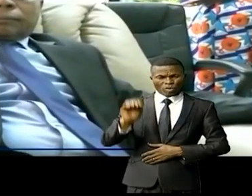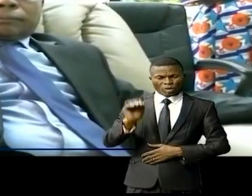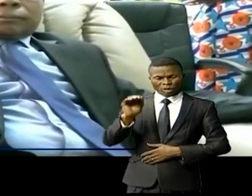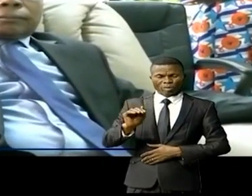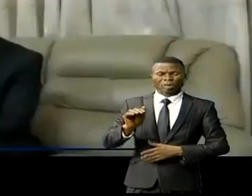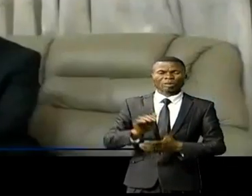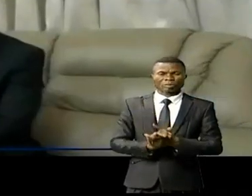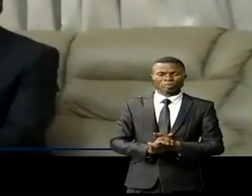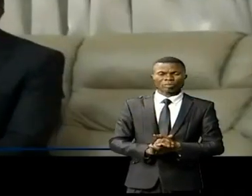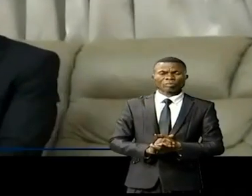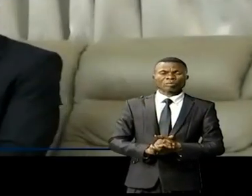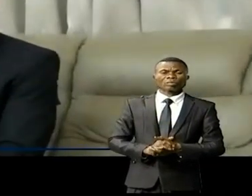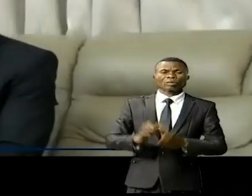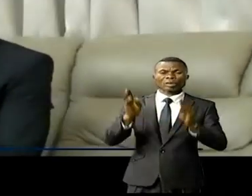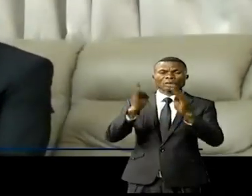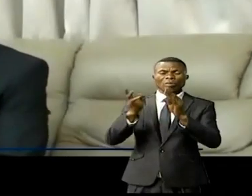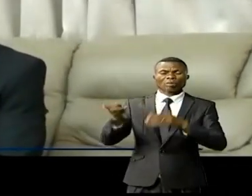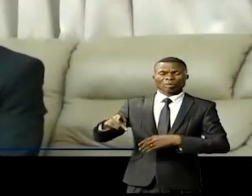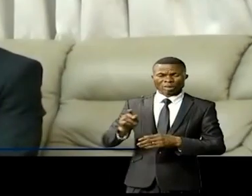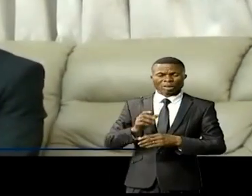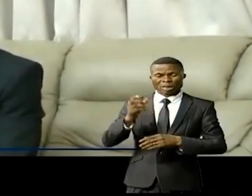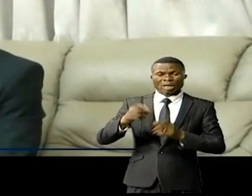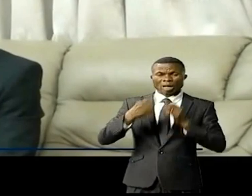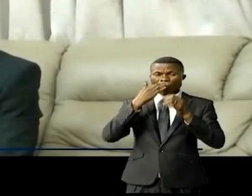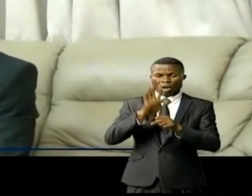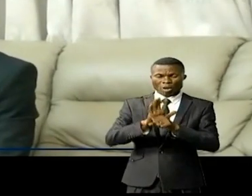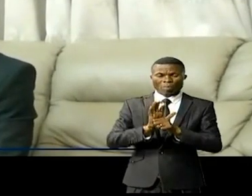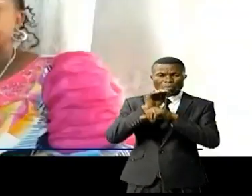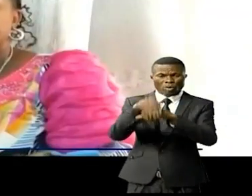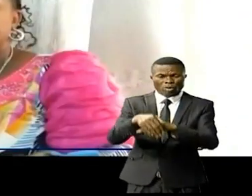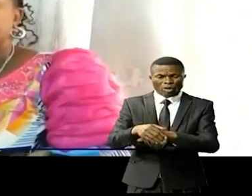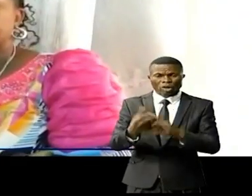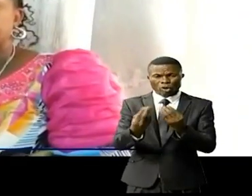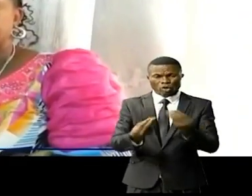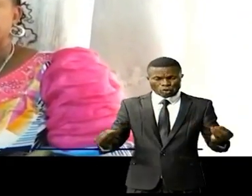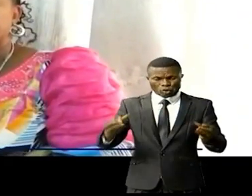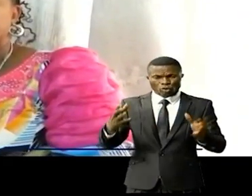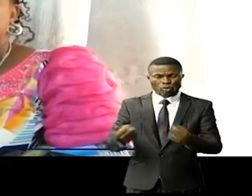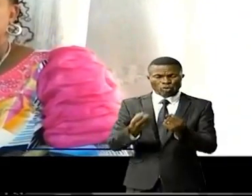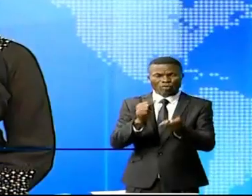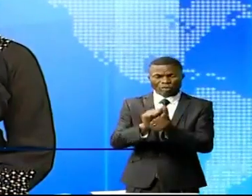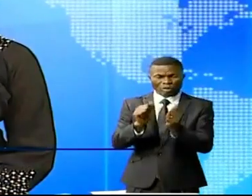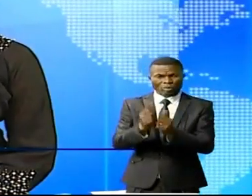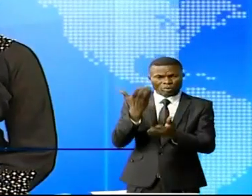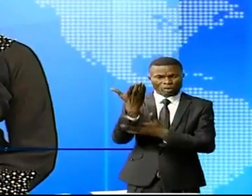provinciale promet de s'investir pour trouver une solution à toutes ces revendications.